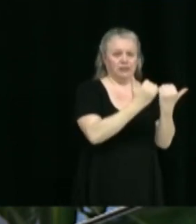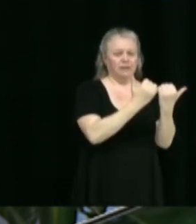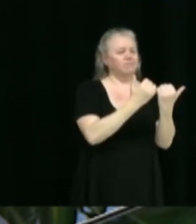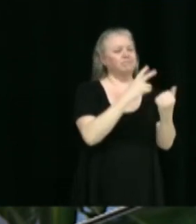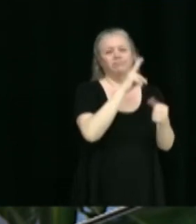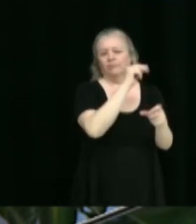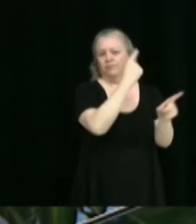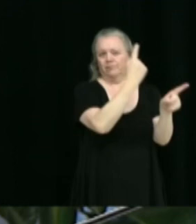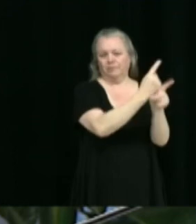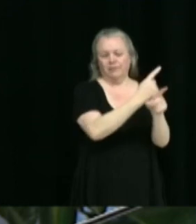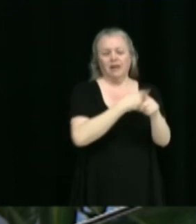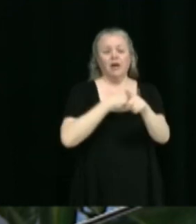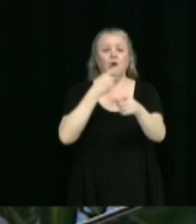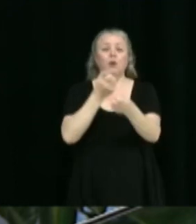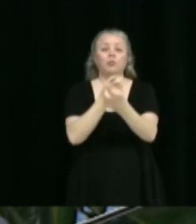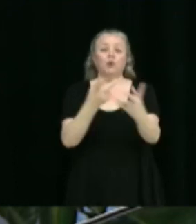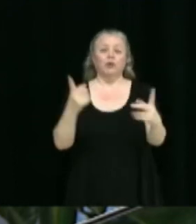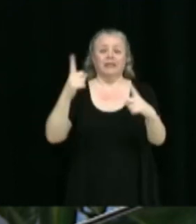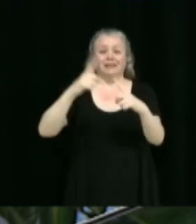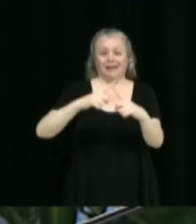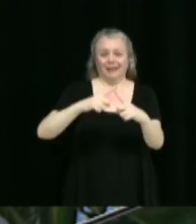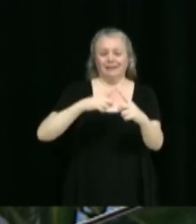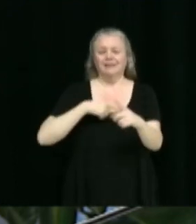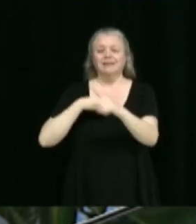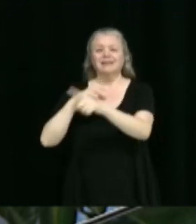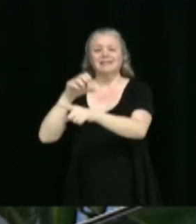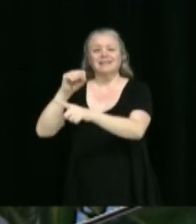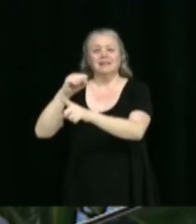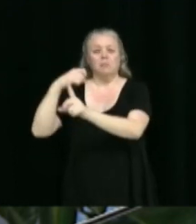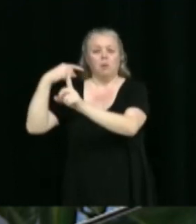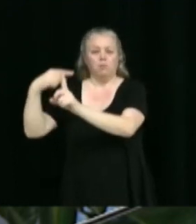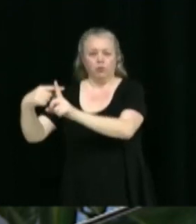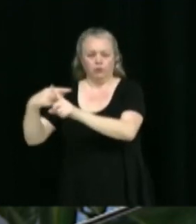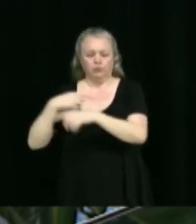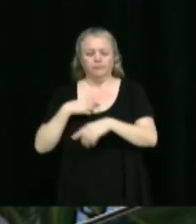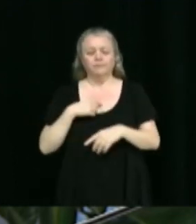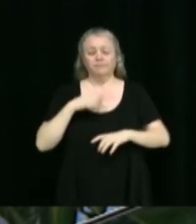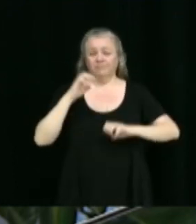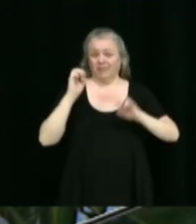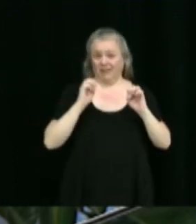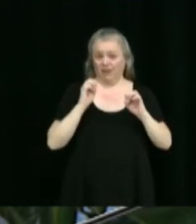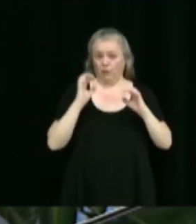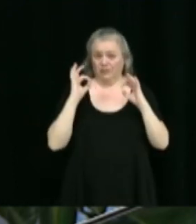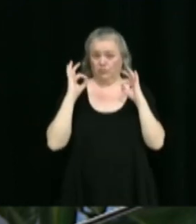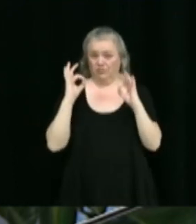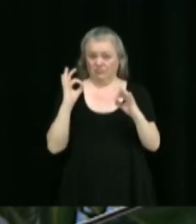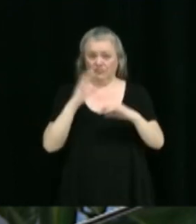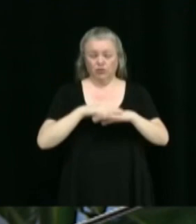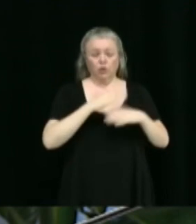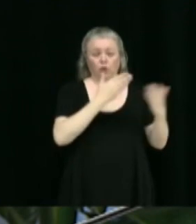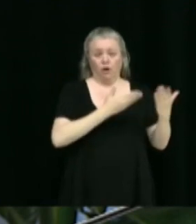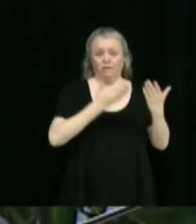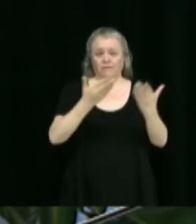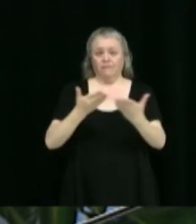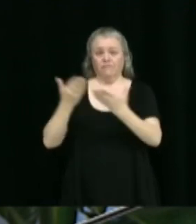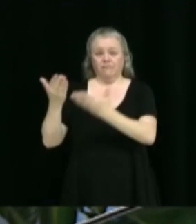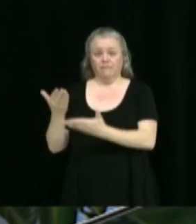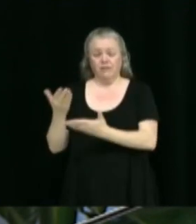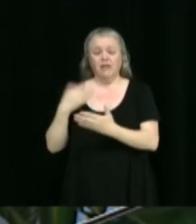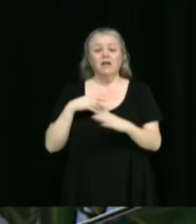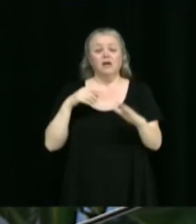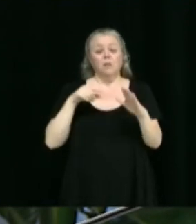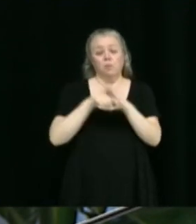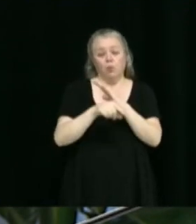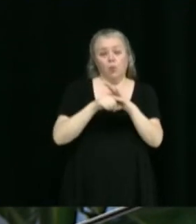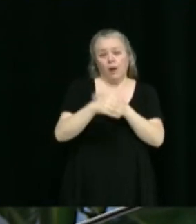Pluritech et de Cima+. Au terme du processus d'évaluation qualitative des offres, la firme ayant obtenu le pointage final